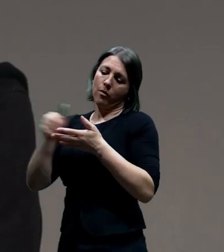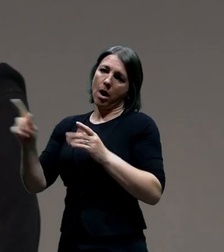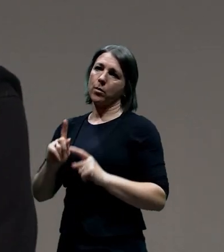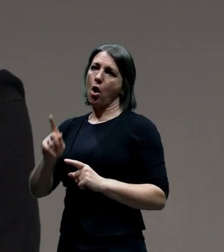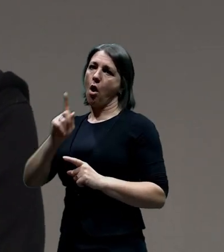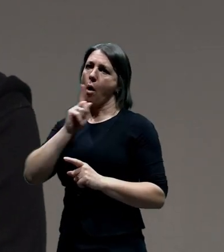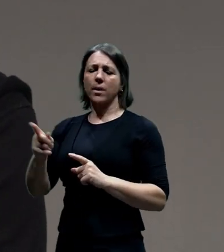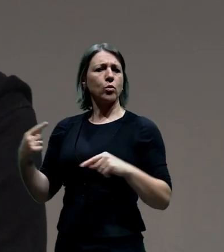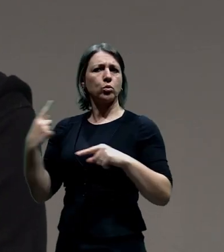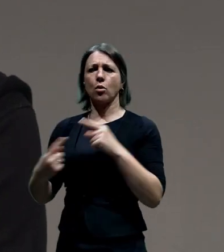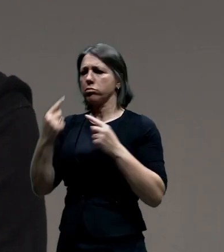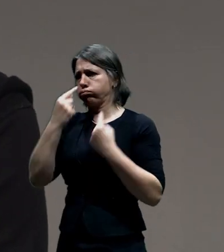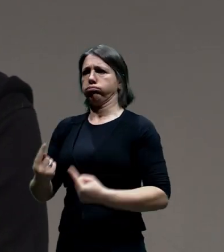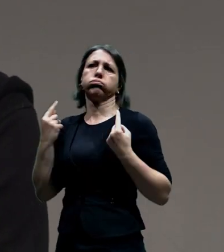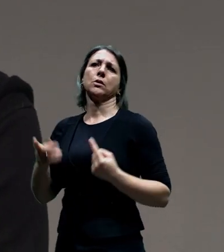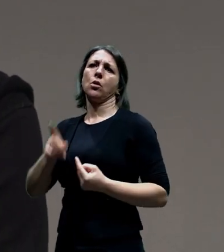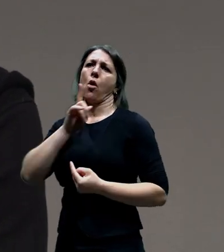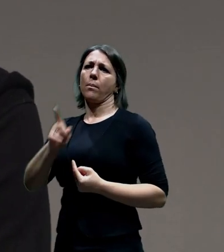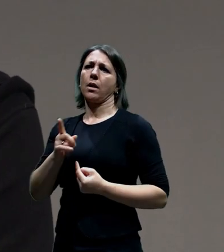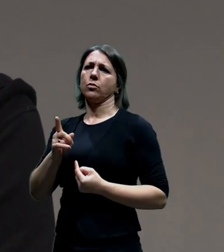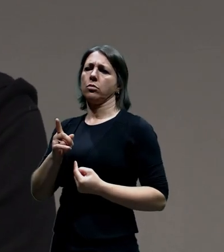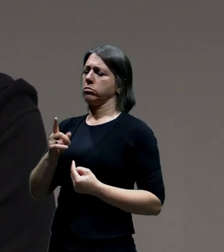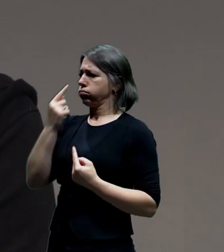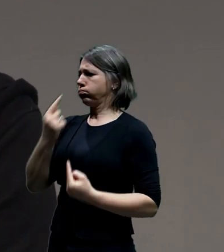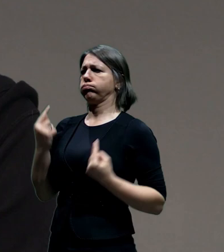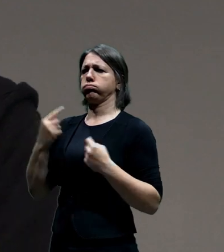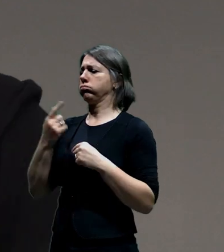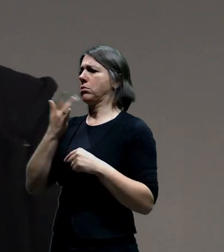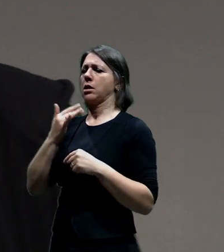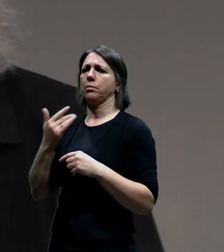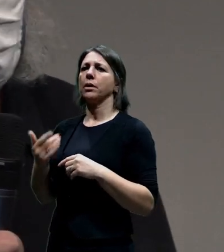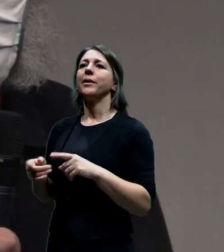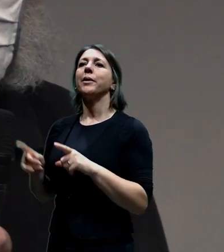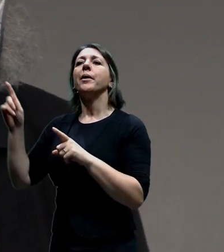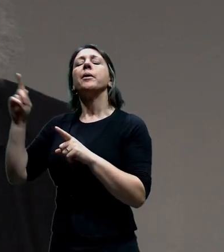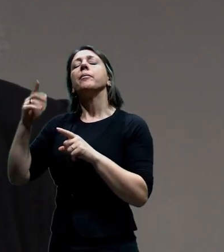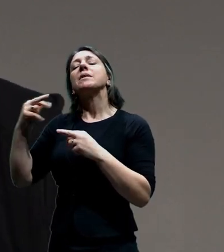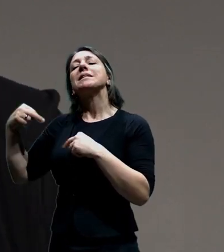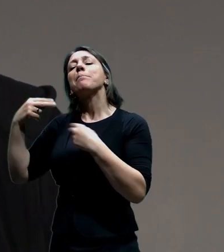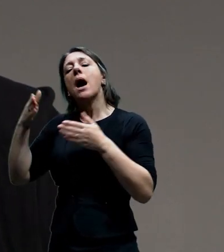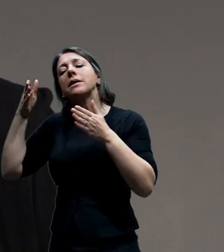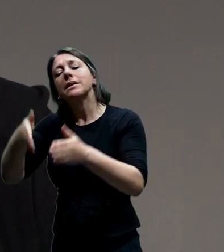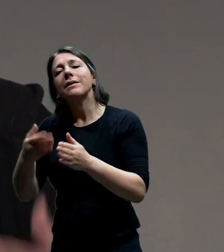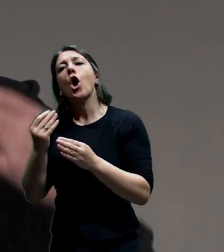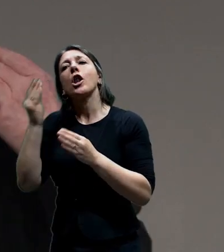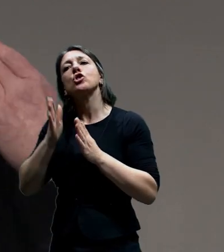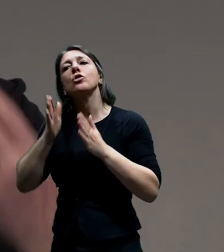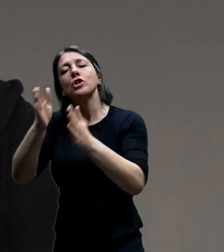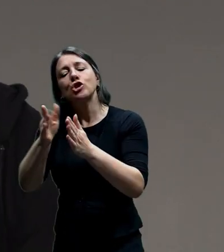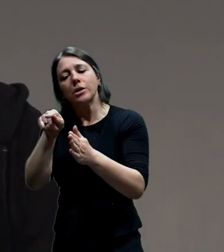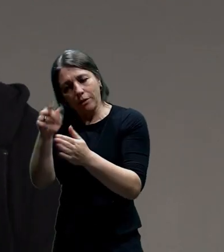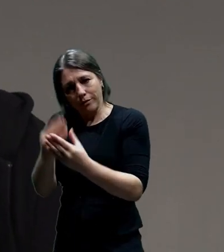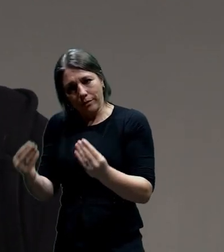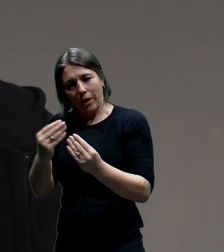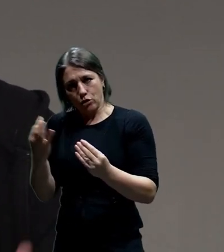tak dehonestující vlastně jako poznámka tady pana inženýra na začátku. Jestli byste to mohl teda přiblížit těm hlešečkám, co to řešení za vás. Teď si